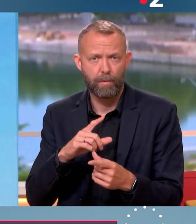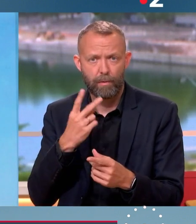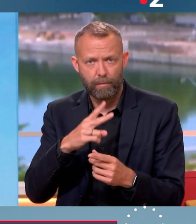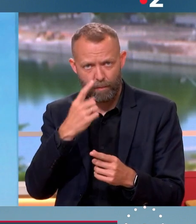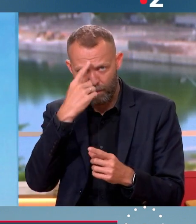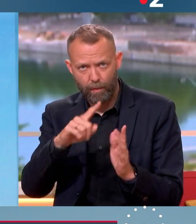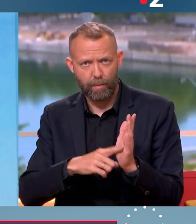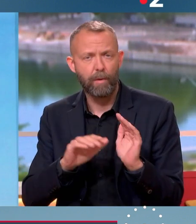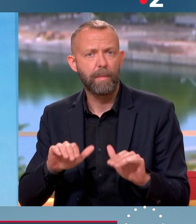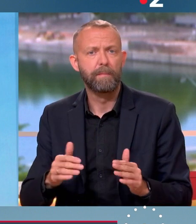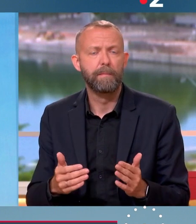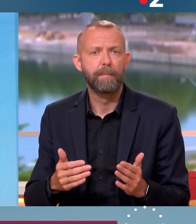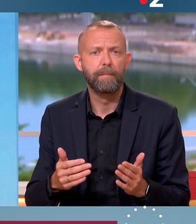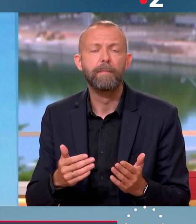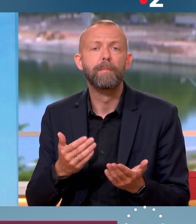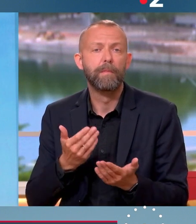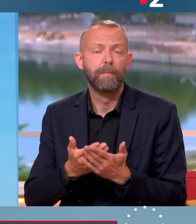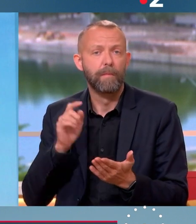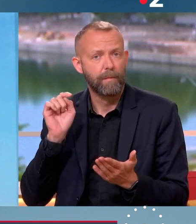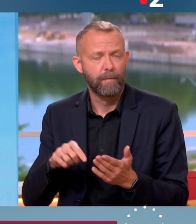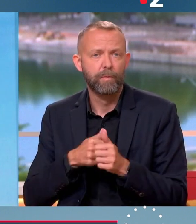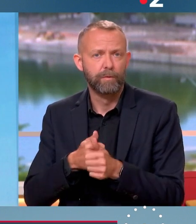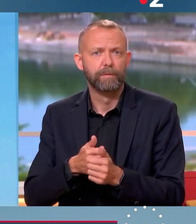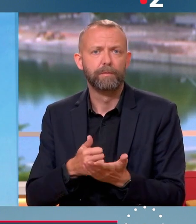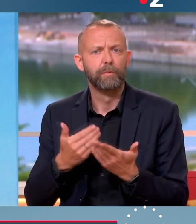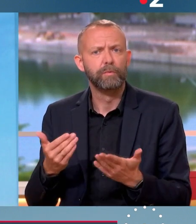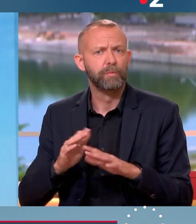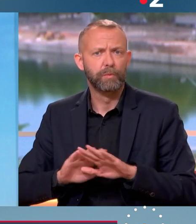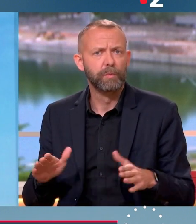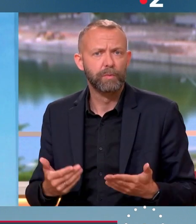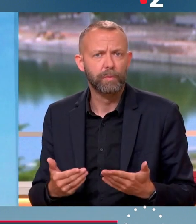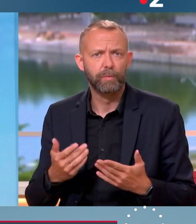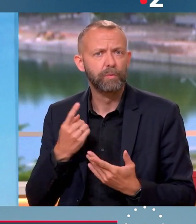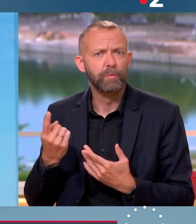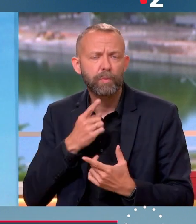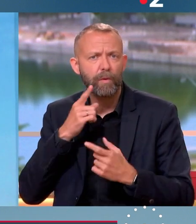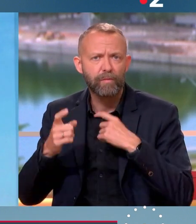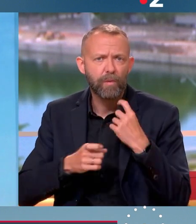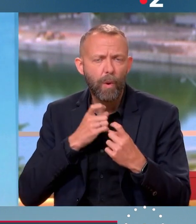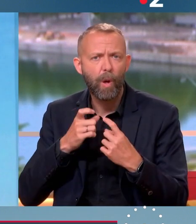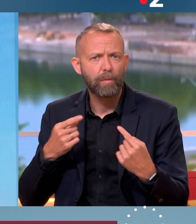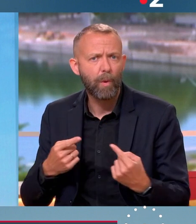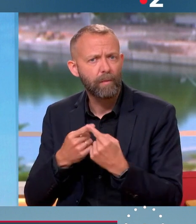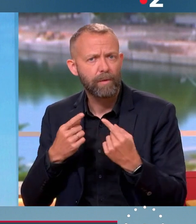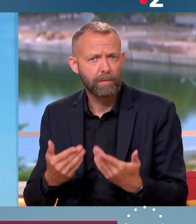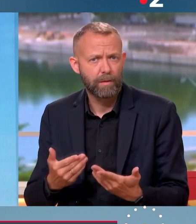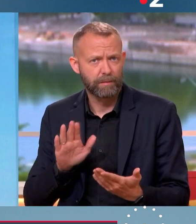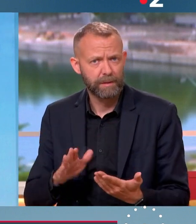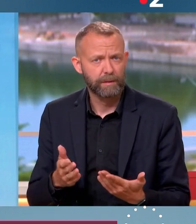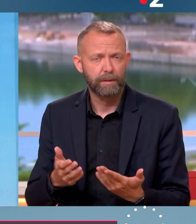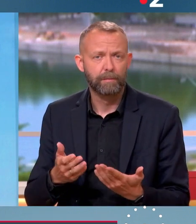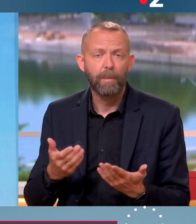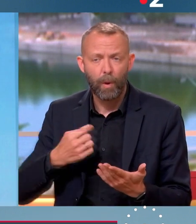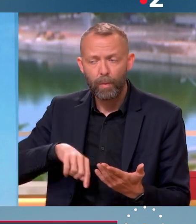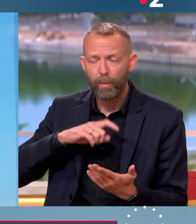est légitime quand même. Et qu ne doit pas nécessairement provoquer le conflit. Ce n plus le cas aujourd'hui, on est toujours dans la violence et le conflit ? L